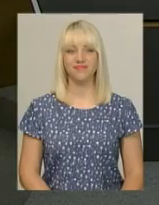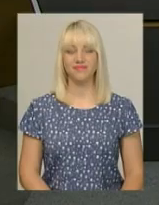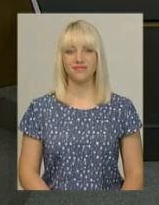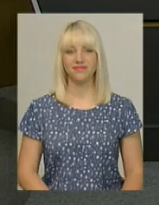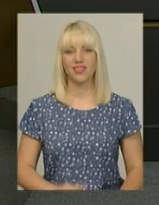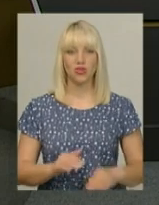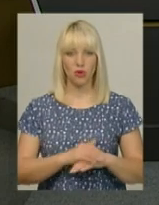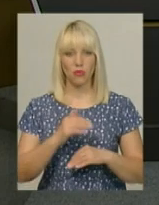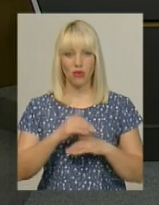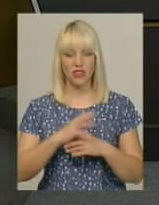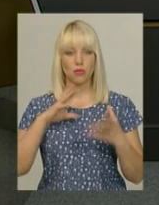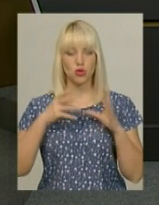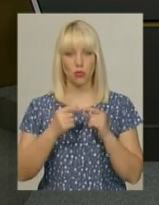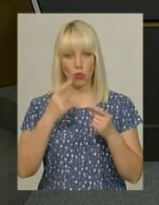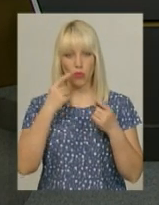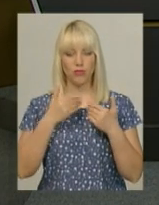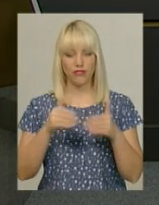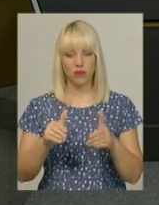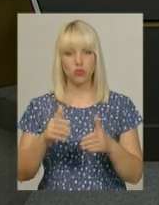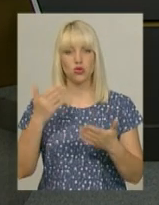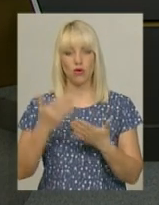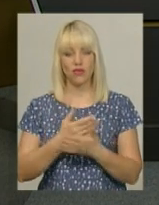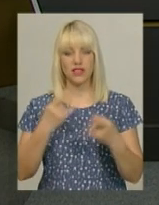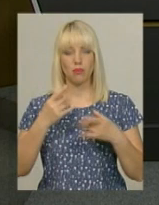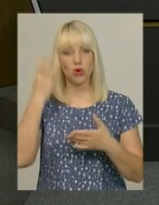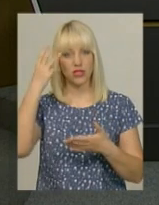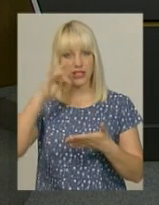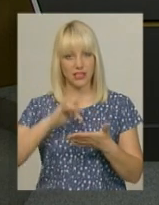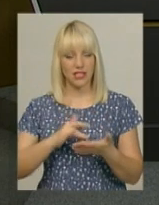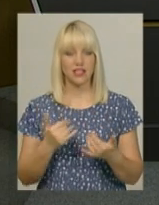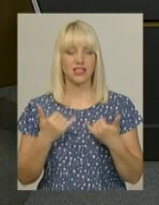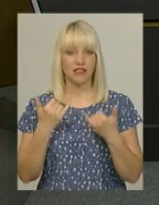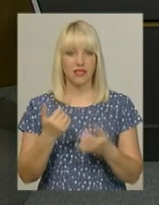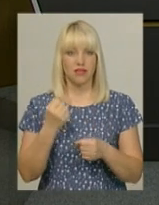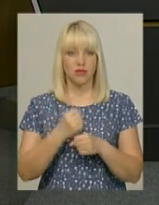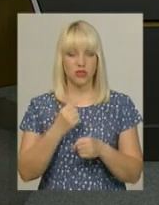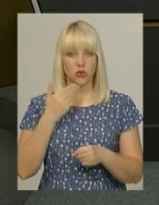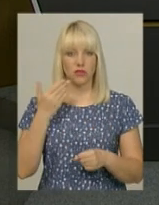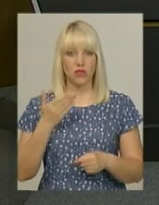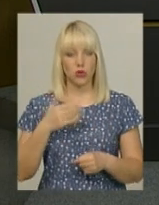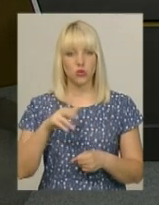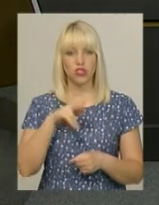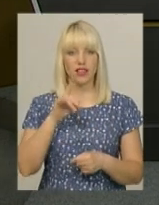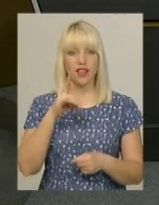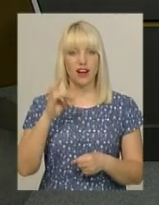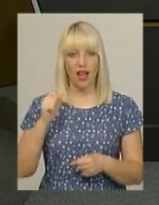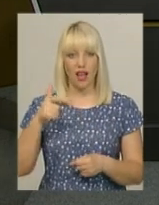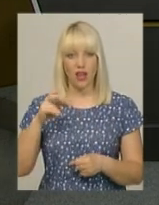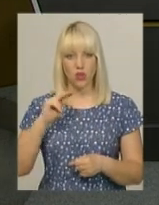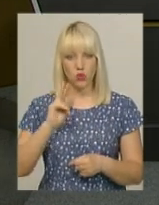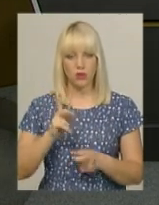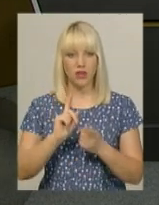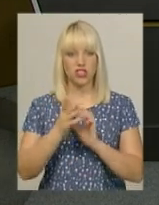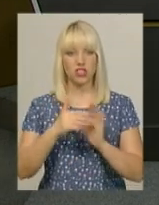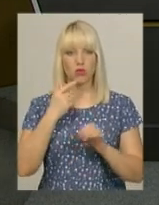Доброго вечора, підсумковий випуск новин. В ефірі телеканалу «Поділля Центр» у студії ведуча Надія Драганчук та диктор жестової мови Оксана